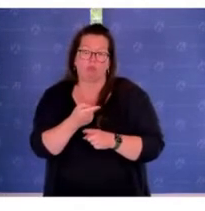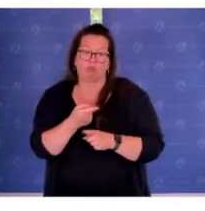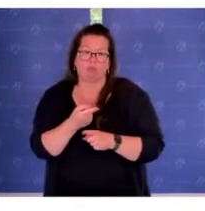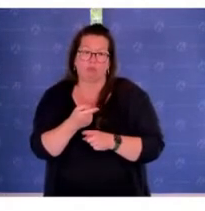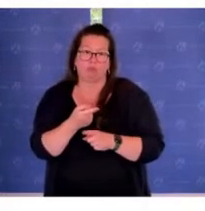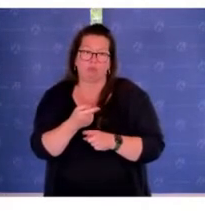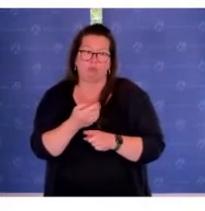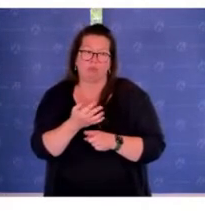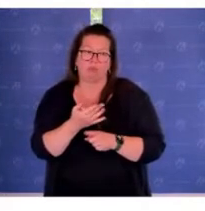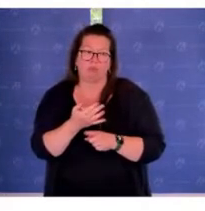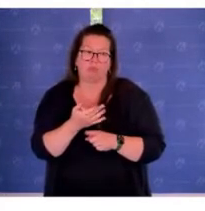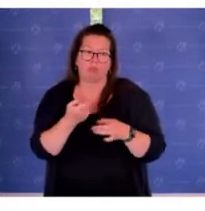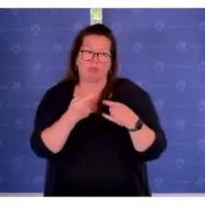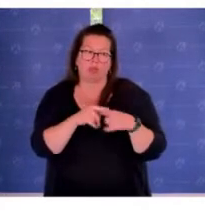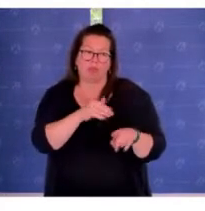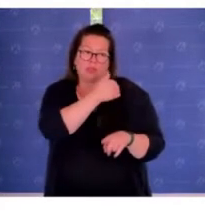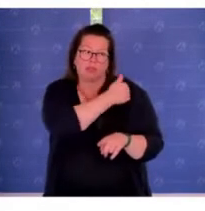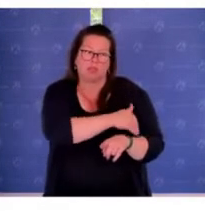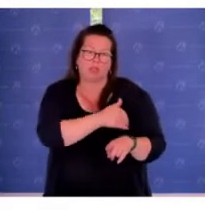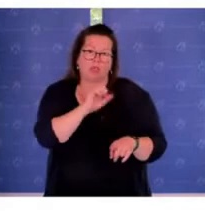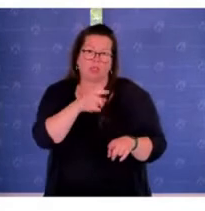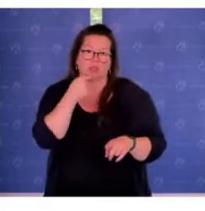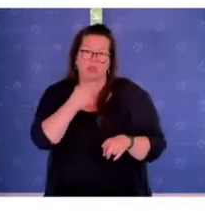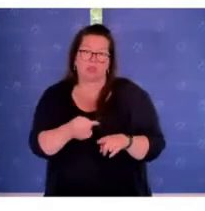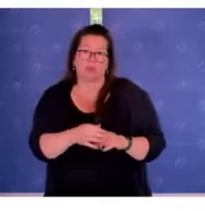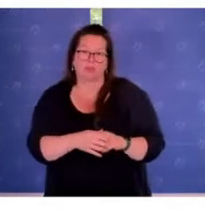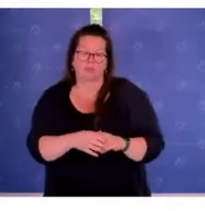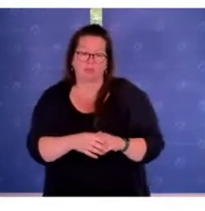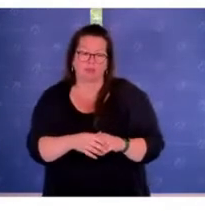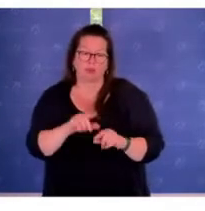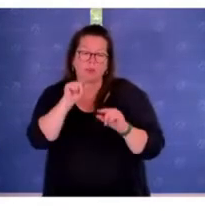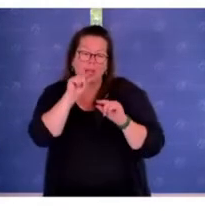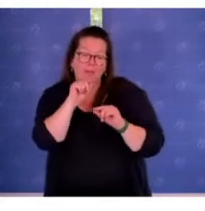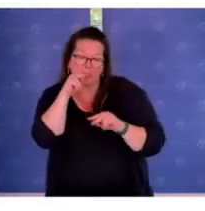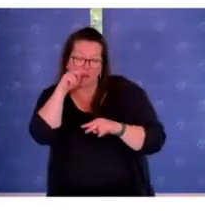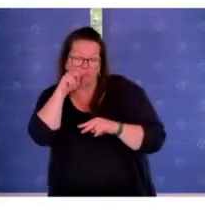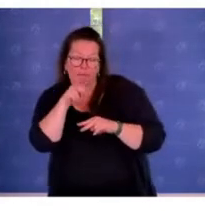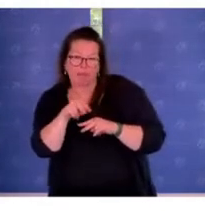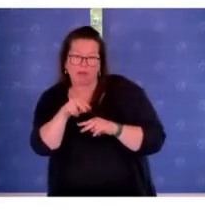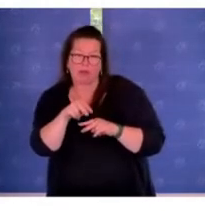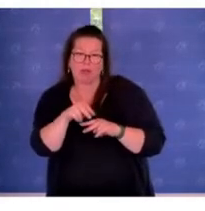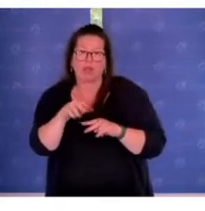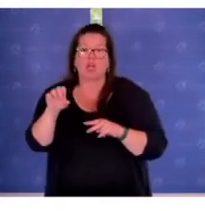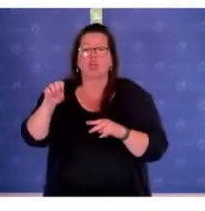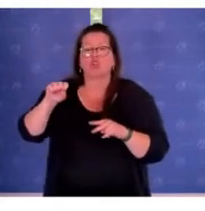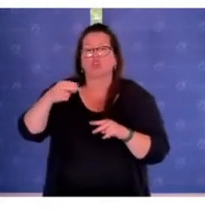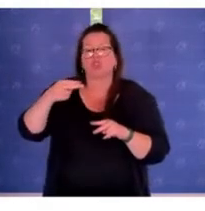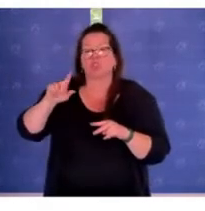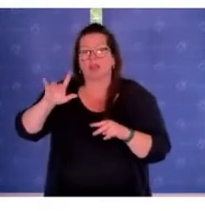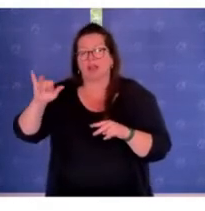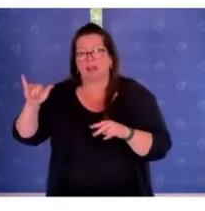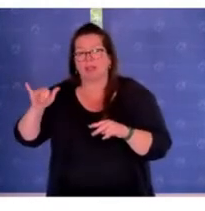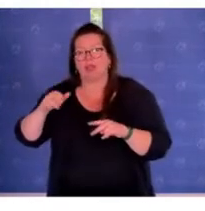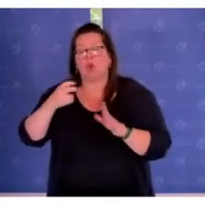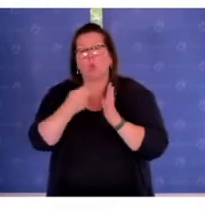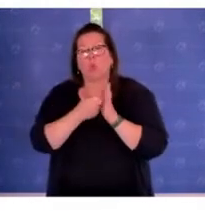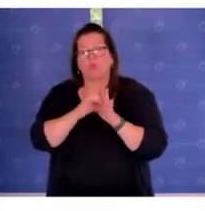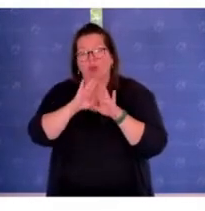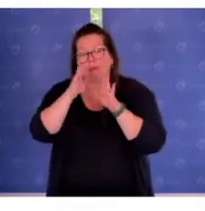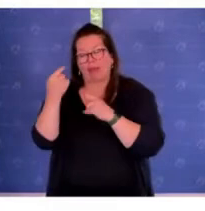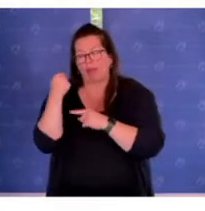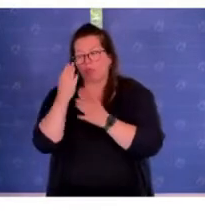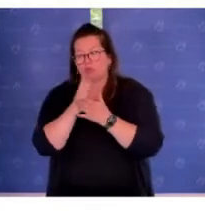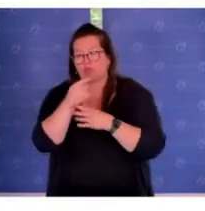ist. Und auf der anderen Seite kann man auch sagen, das ist sozusagen ein Mini-Blick. Shelley Kupferberg hat es gerade gesagt, ich mache das, was ich hier als